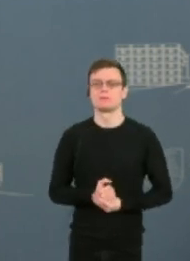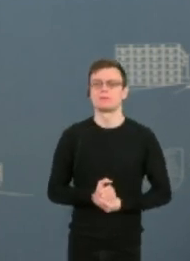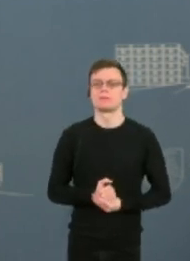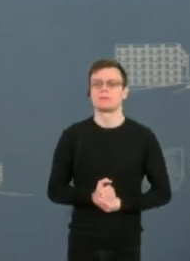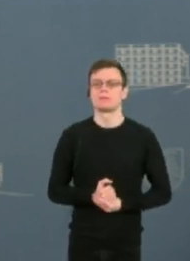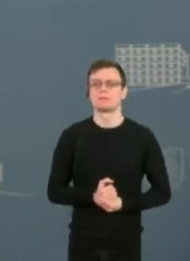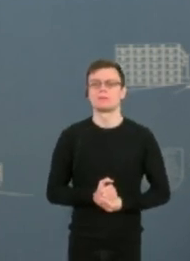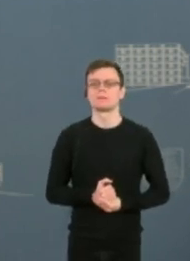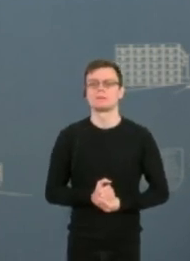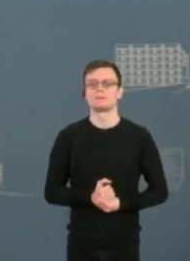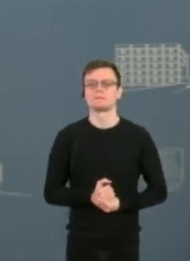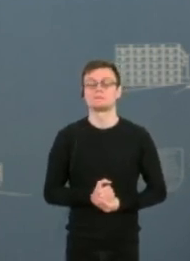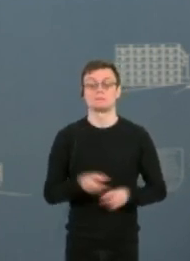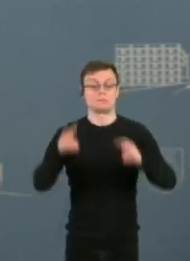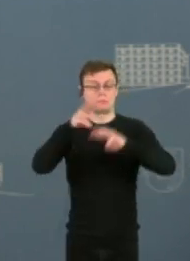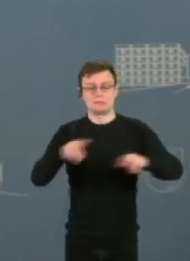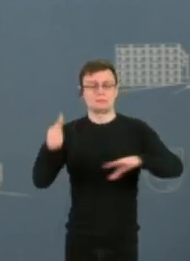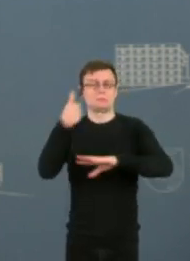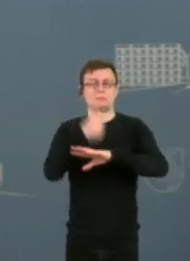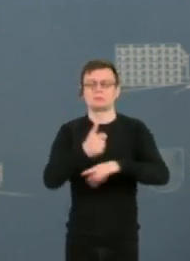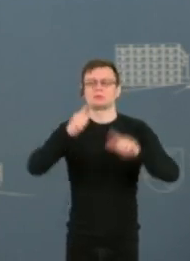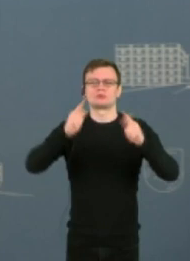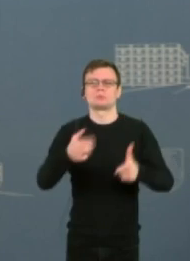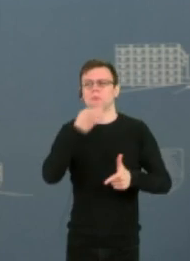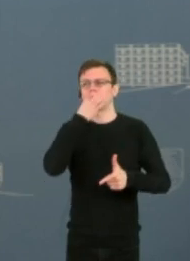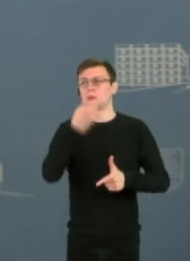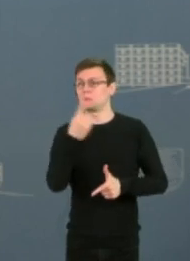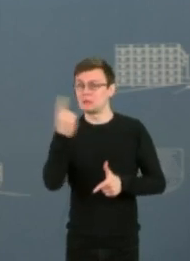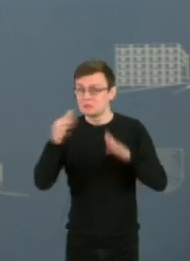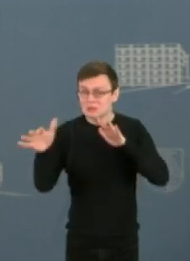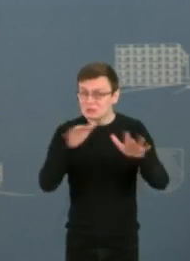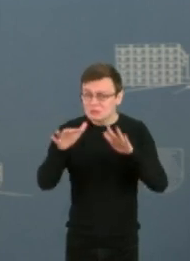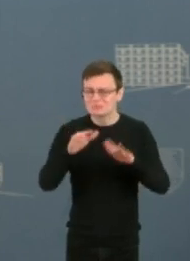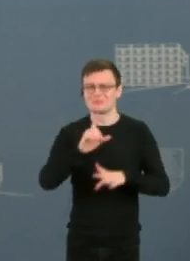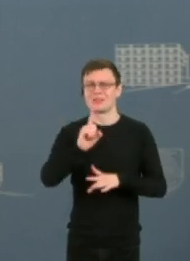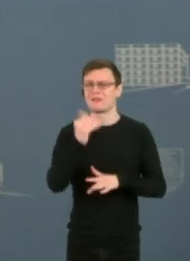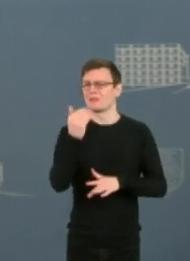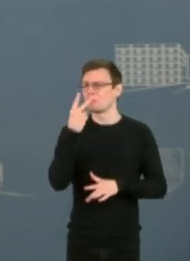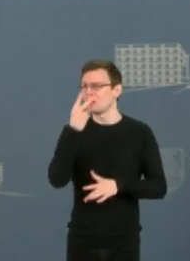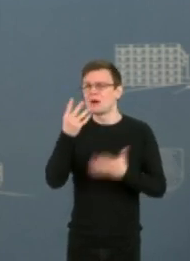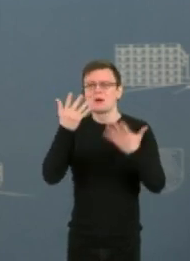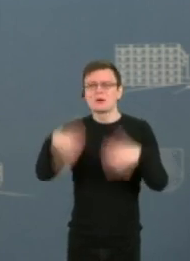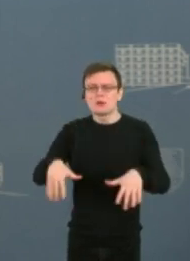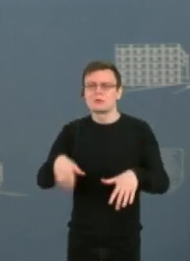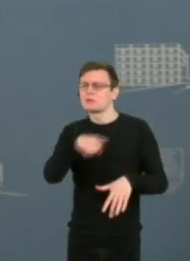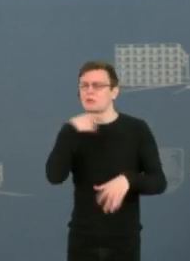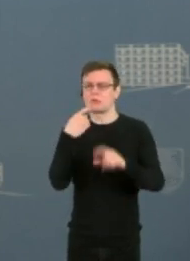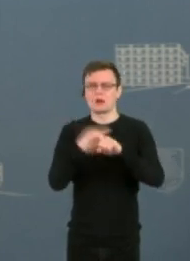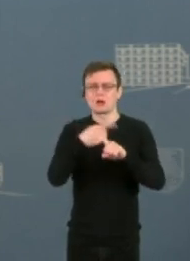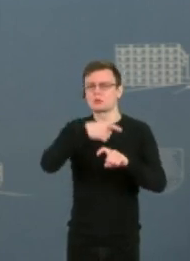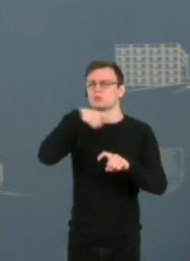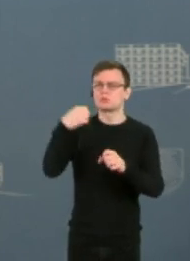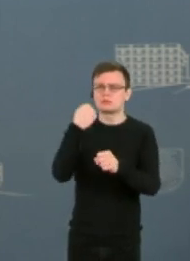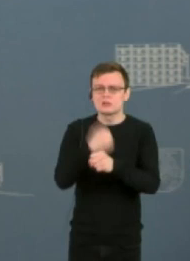premjer paminėjo, kad tai ne pirmas atvejas, kai susidūrėme su tokiais rūsijos veiksmais. Prisiminkime